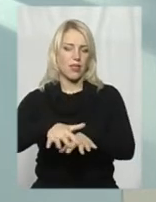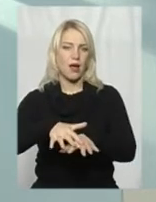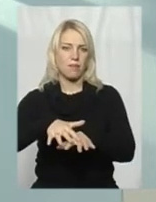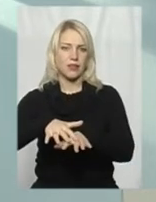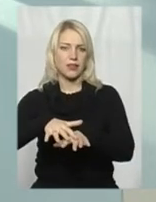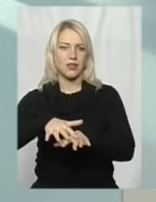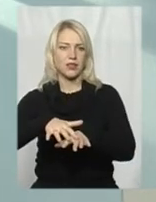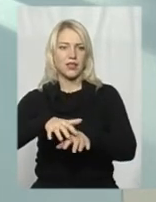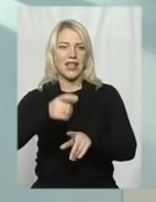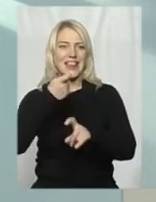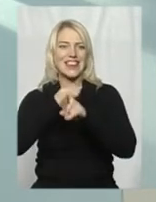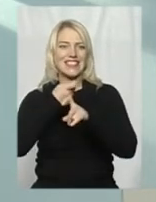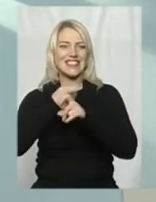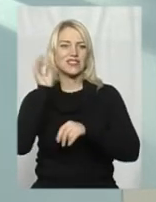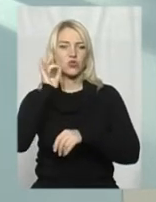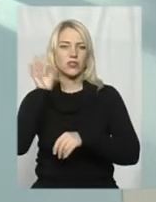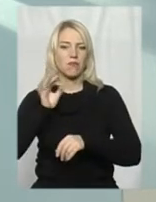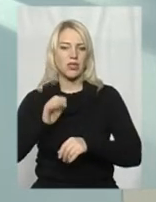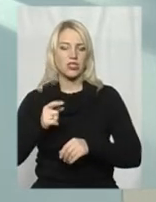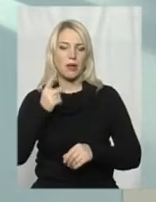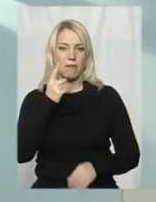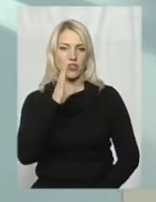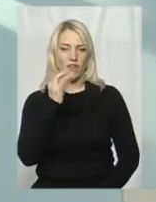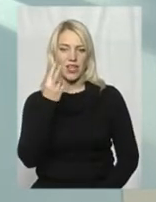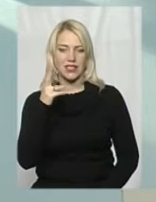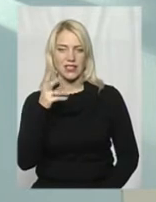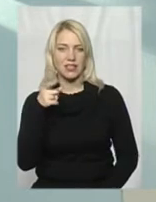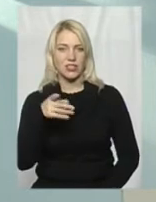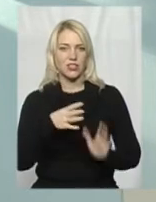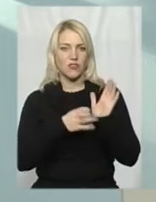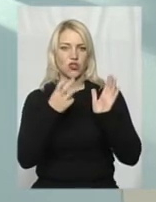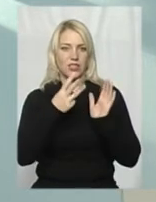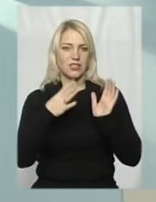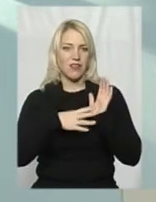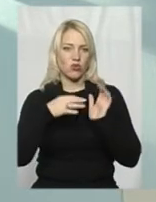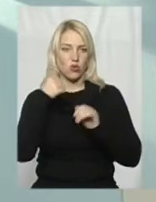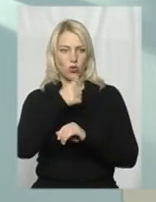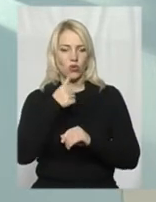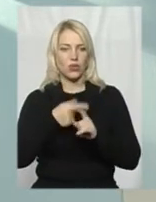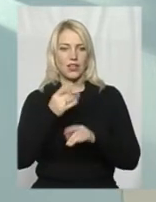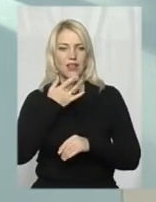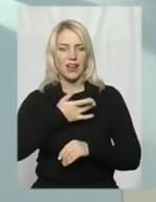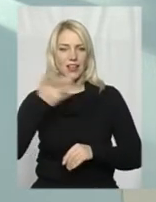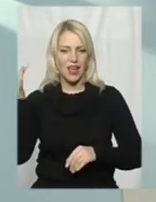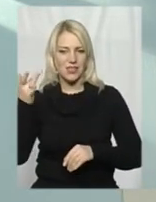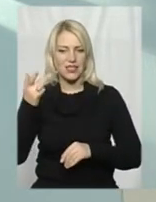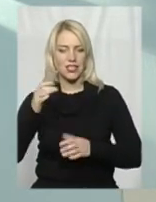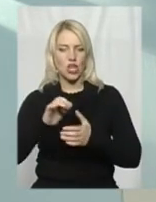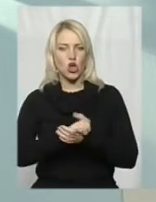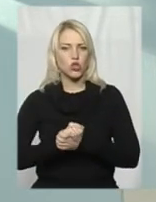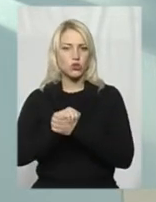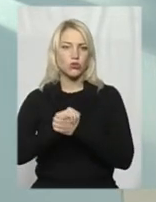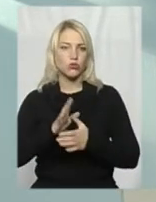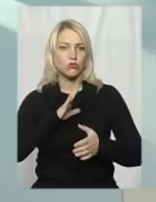Німеччини з 1 вересня 1939 року, і про те, що Радянський Союз – це був вірний союзник нацистської